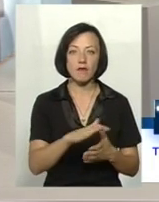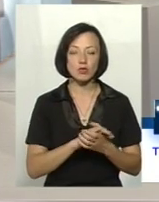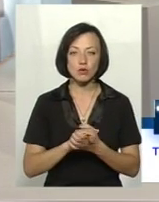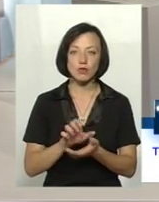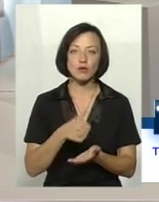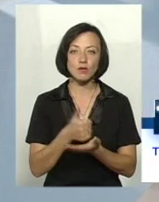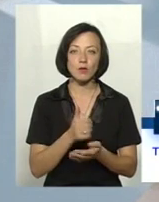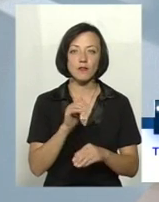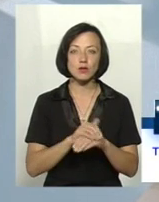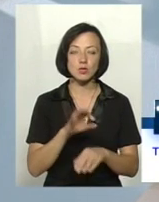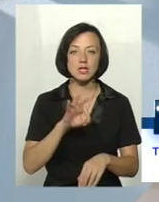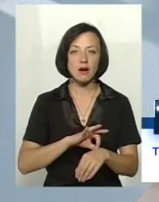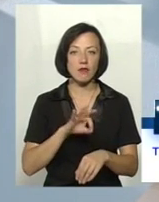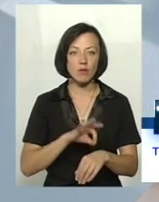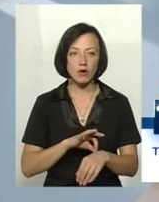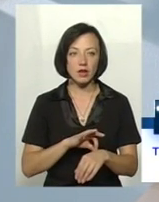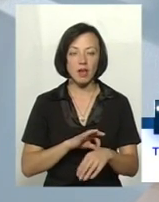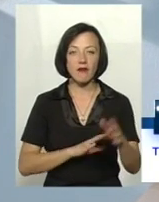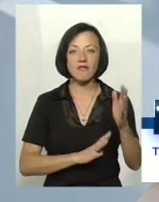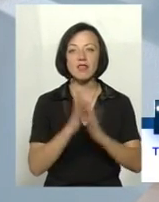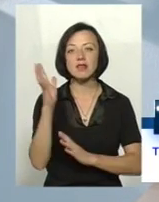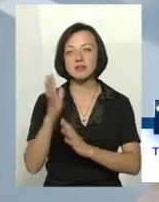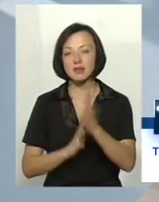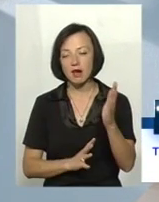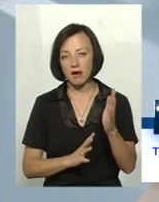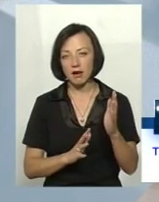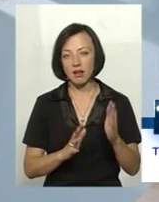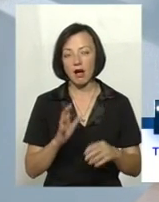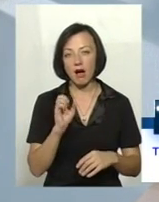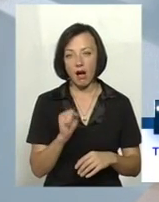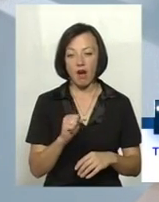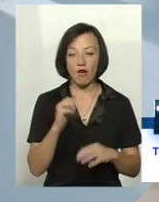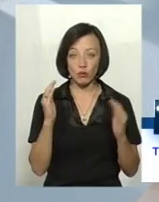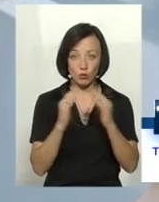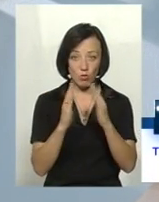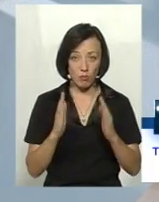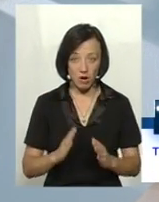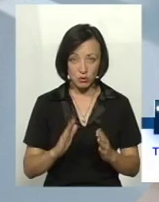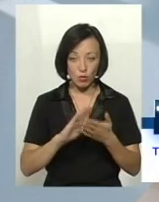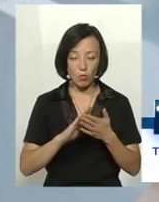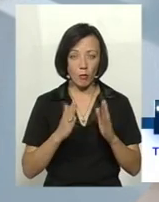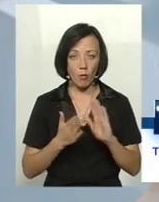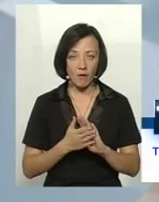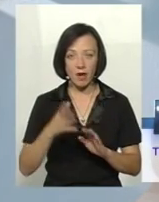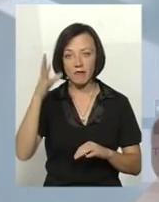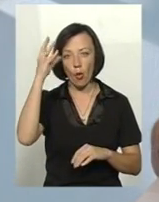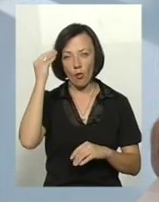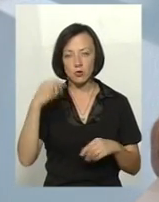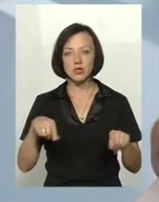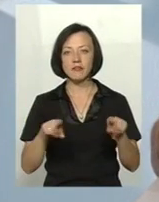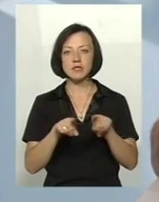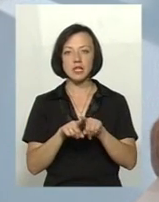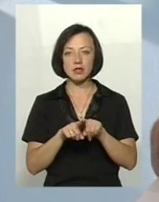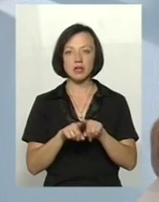фіксується захворювання в дикій фауні. А в господарствах, враховуючи те, що вони все-таки